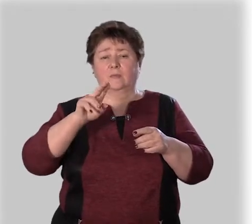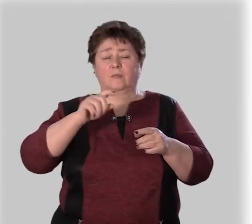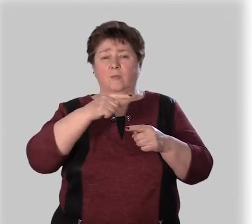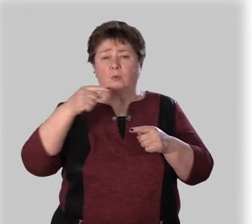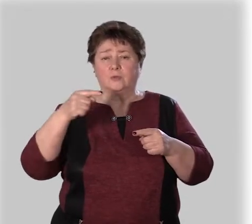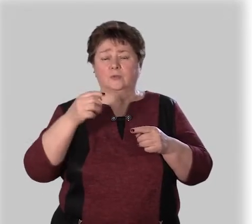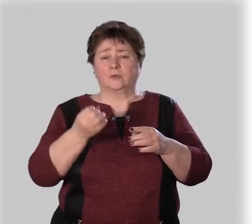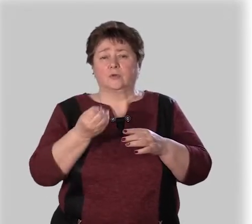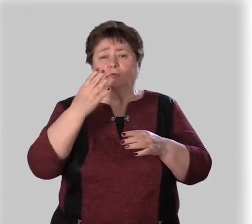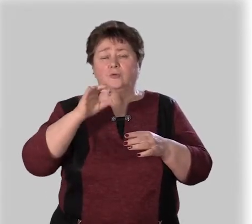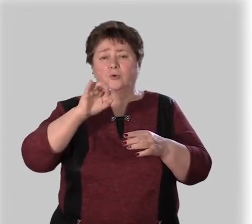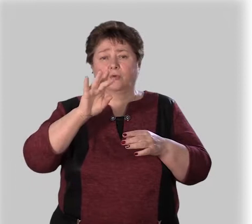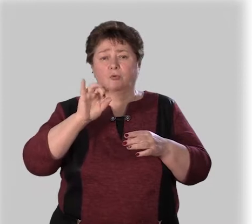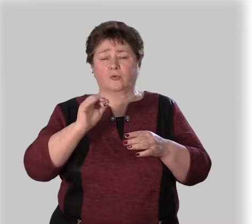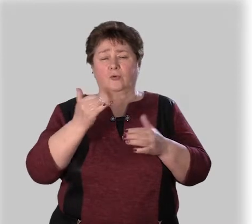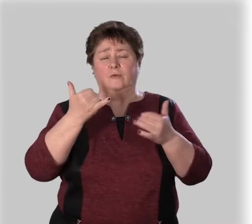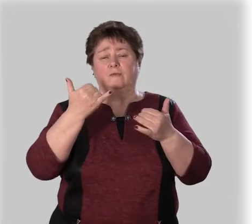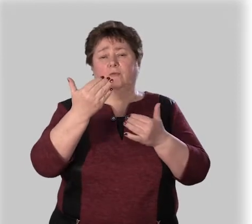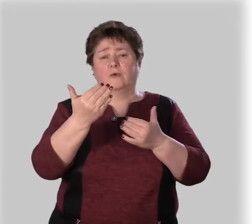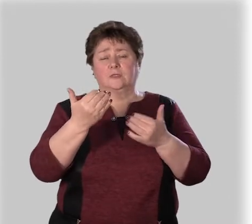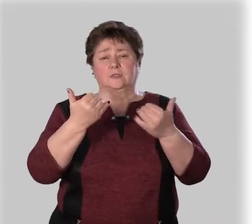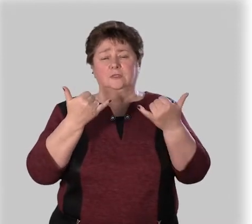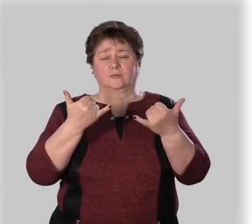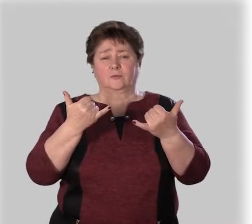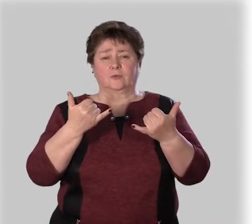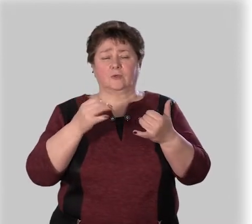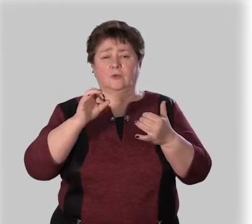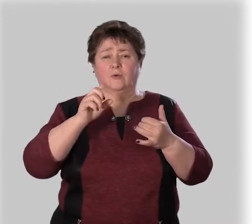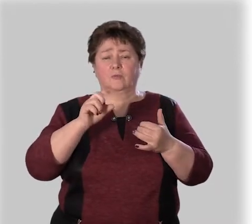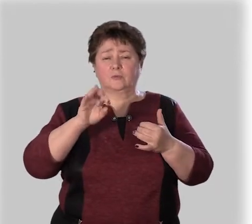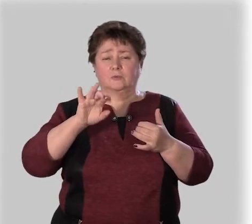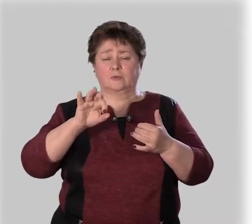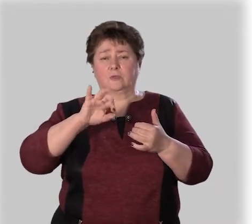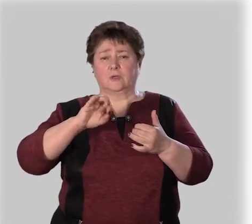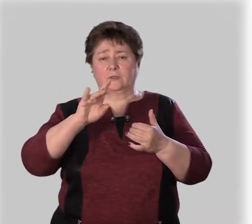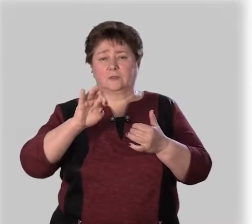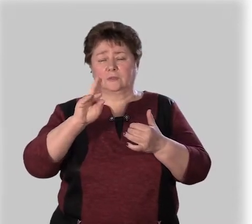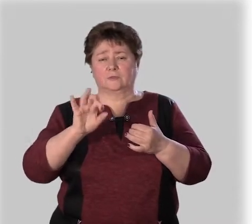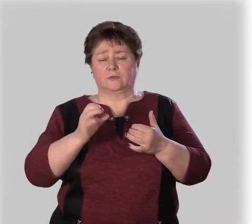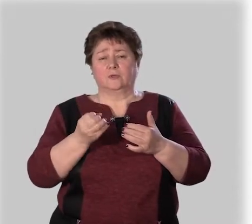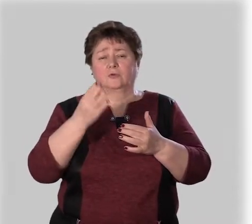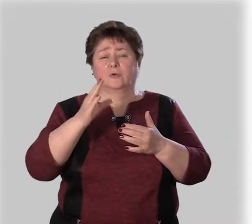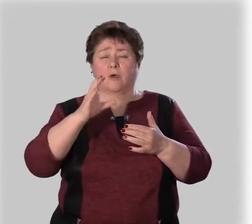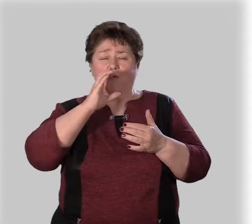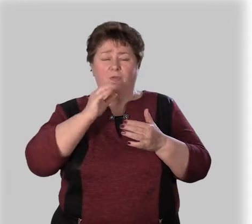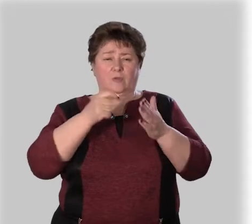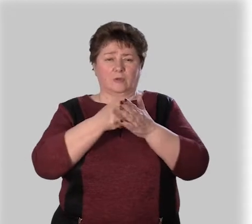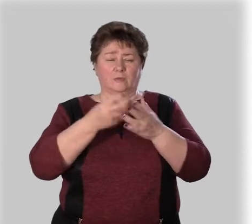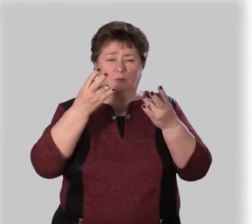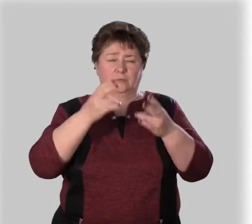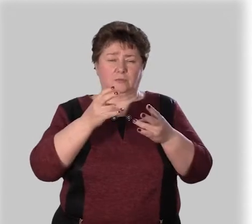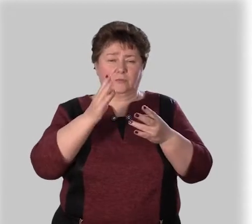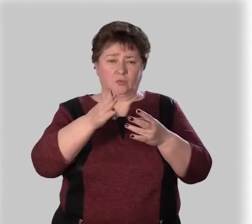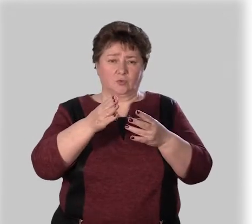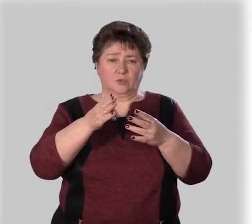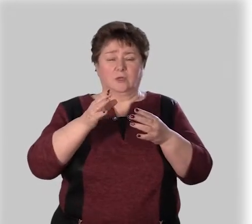Подлежащее. Сколько уроков у вас сегодня? Обстоятельства. Сколько волка не